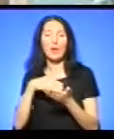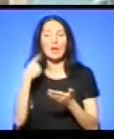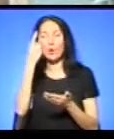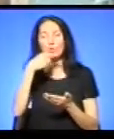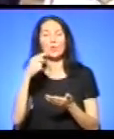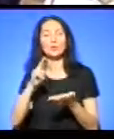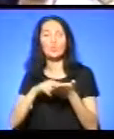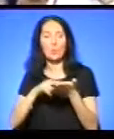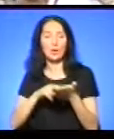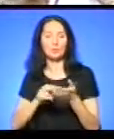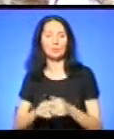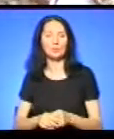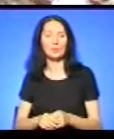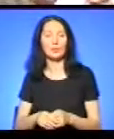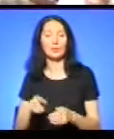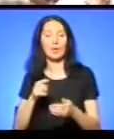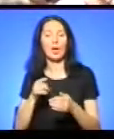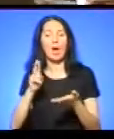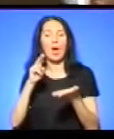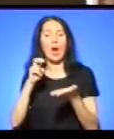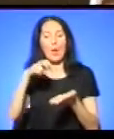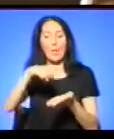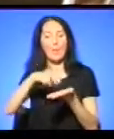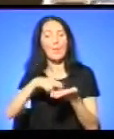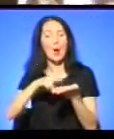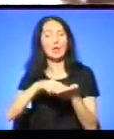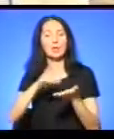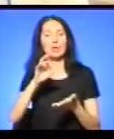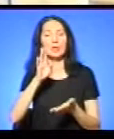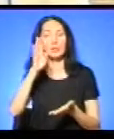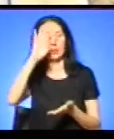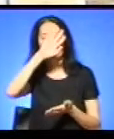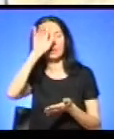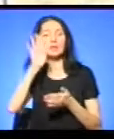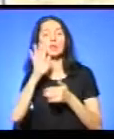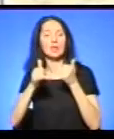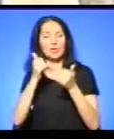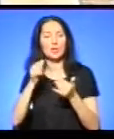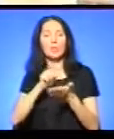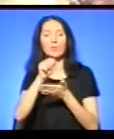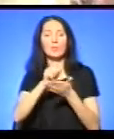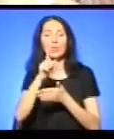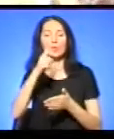України і світу. Зазначу, Марка Наричана вийшла тиражем у 130 тисяч примірників.